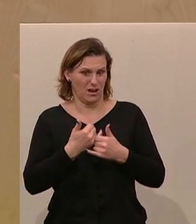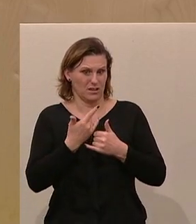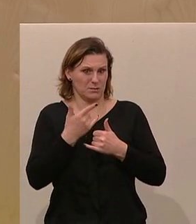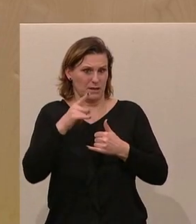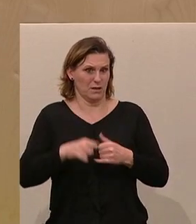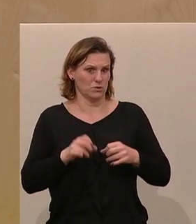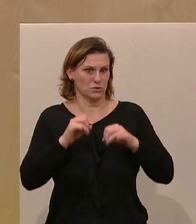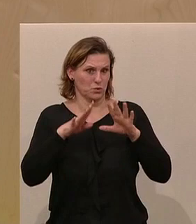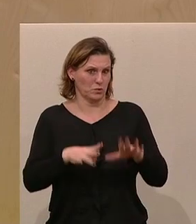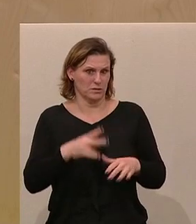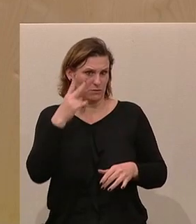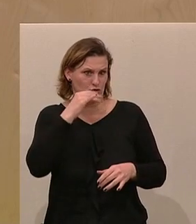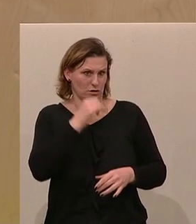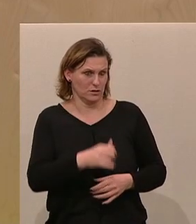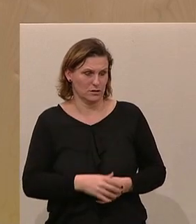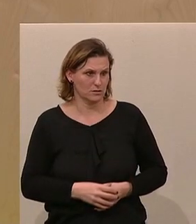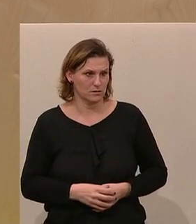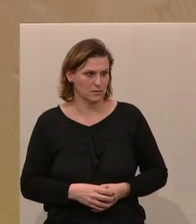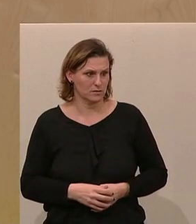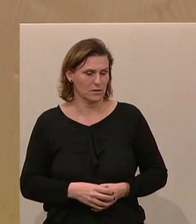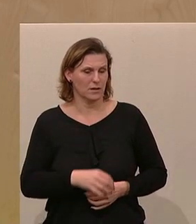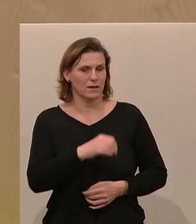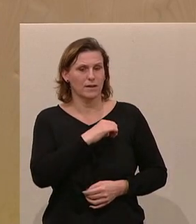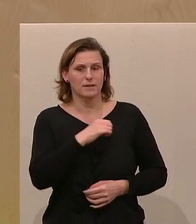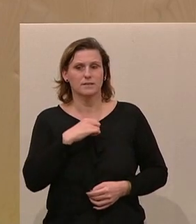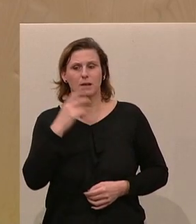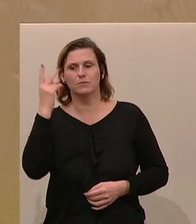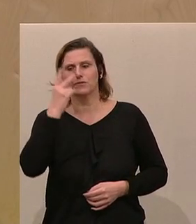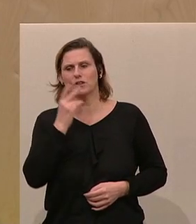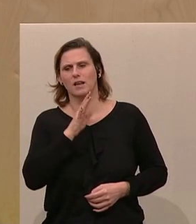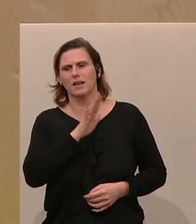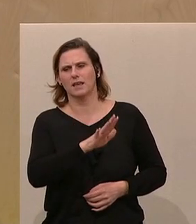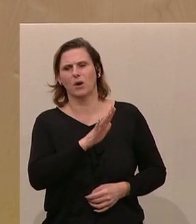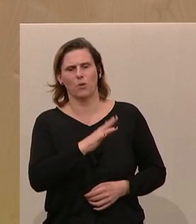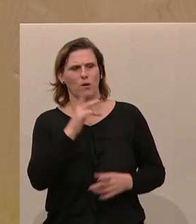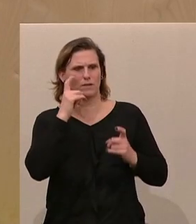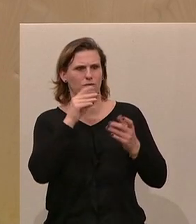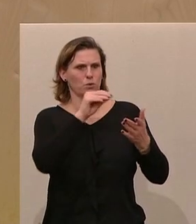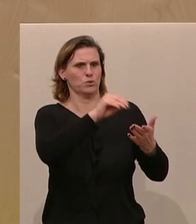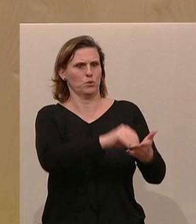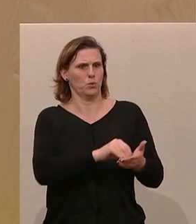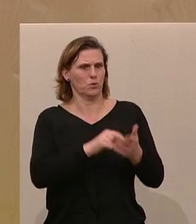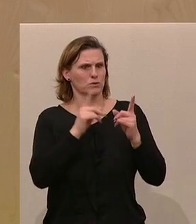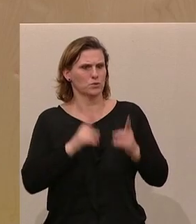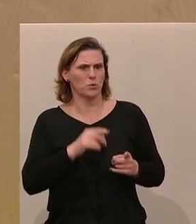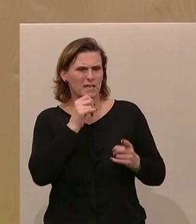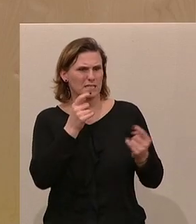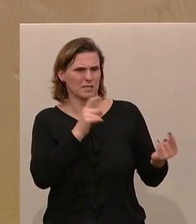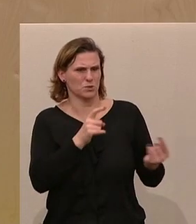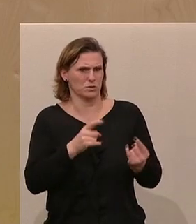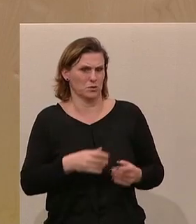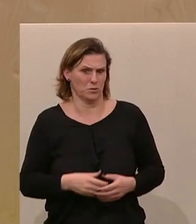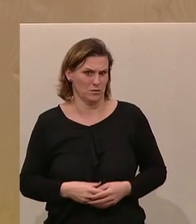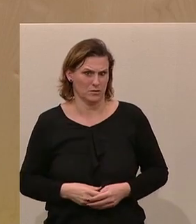nachvollziehbar. Selbstverständlich gehört ein Foto auf eine E-Card drauf. Das sollte außer Diskussion stehen.